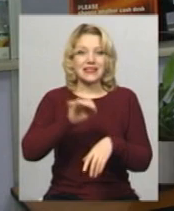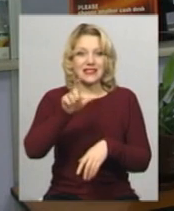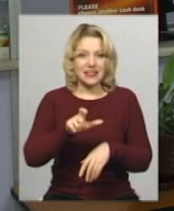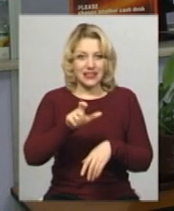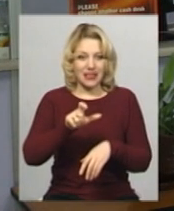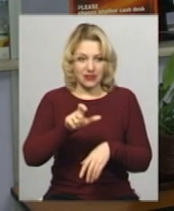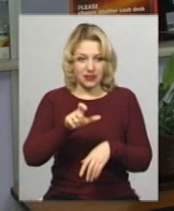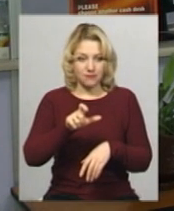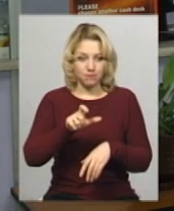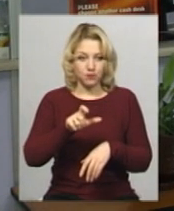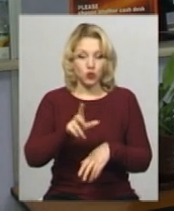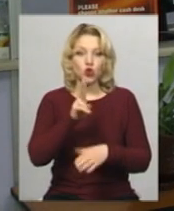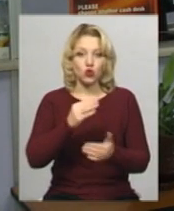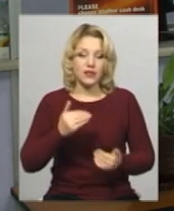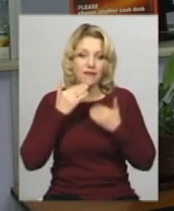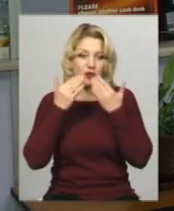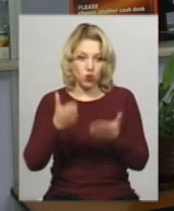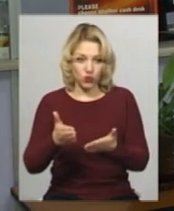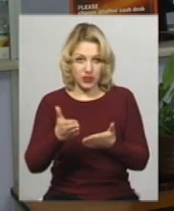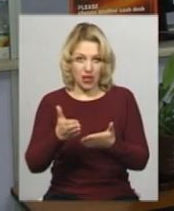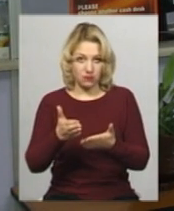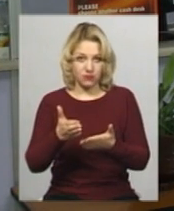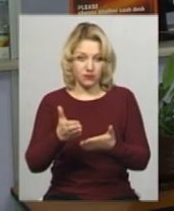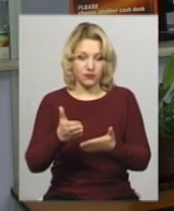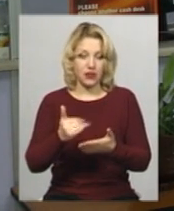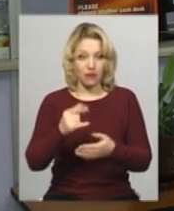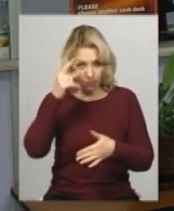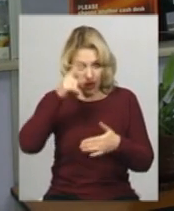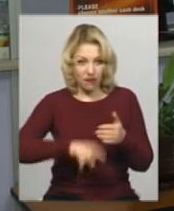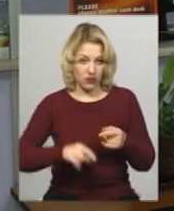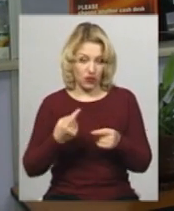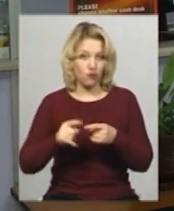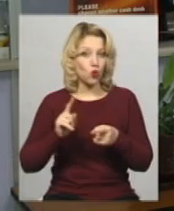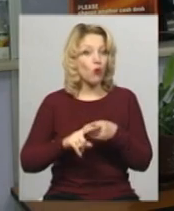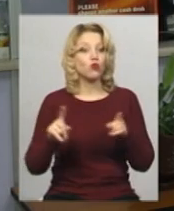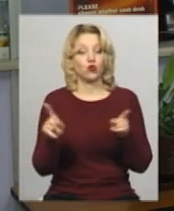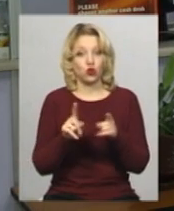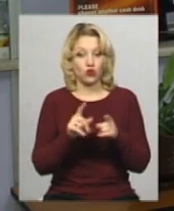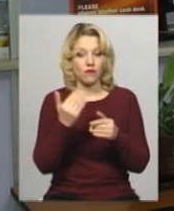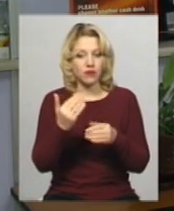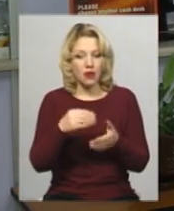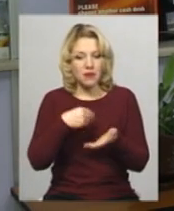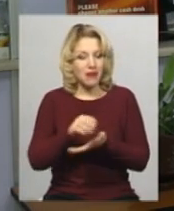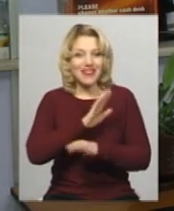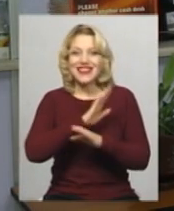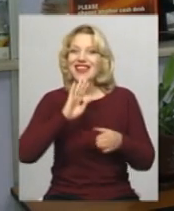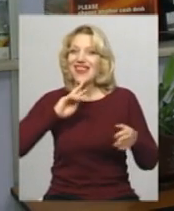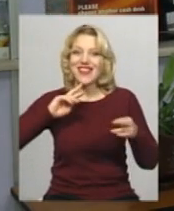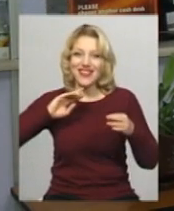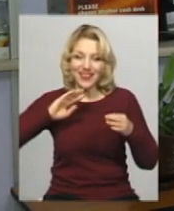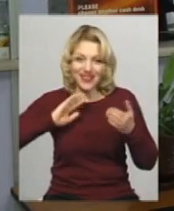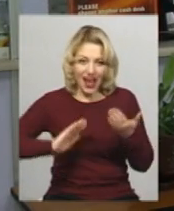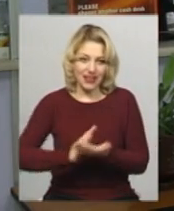звернувся і він впевнений в тому, що він придбав неякісний препарат,